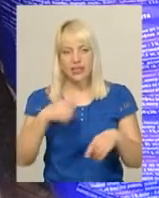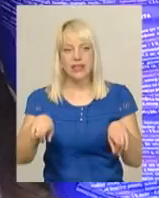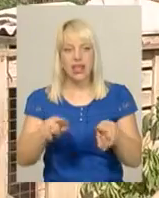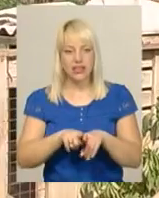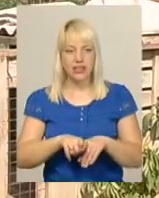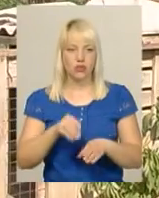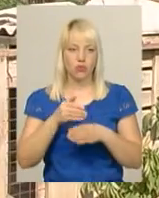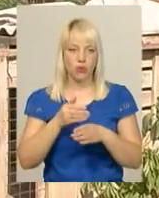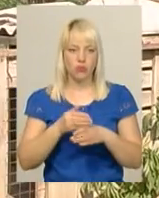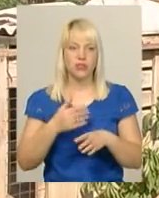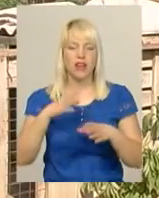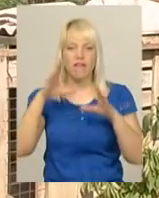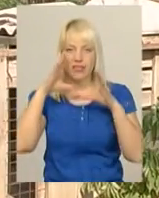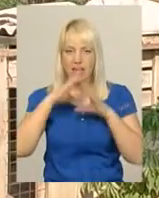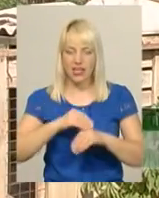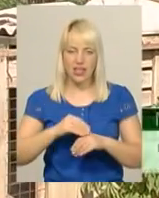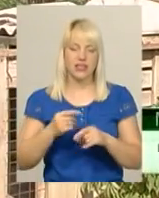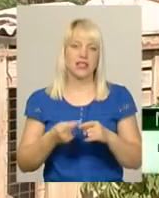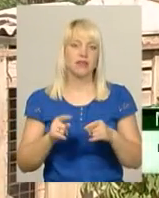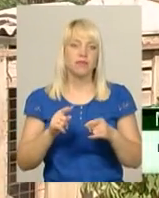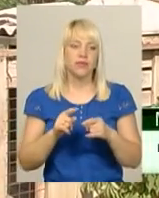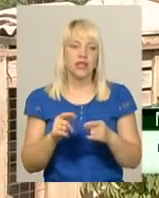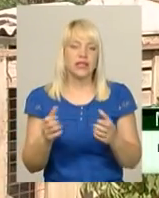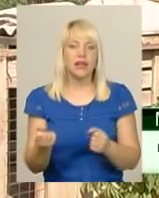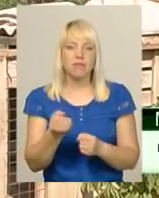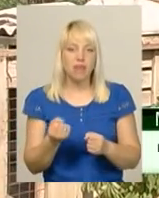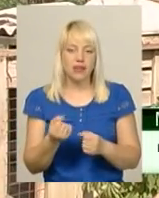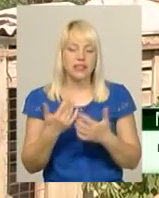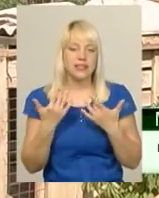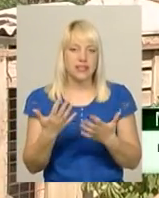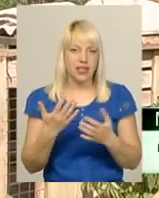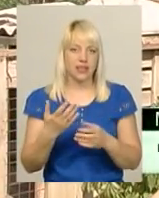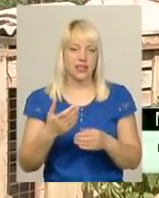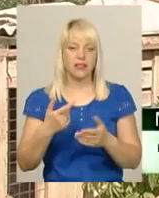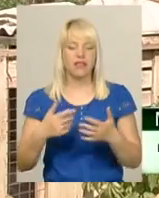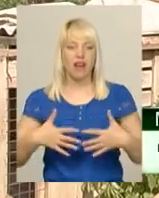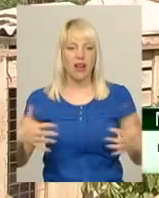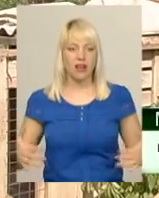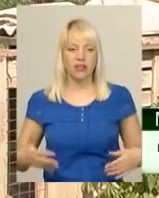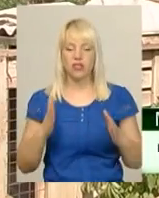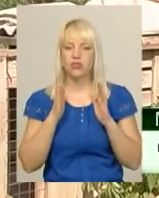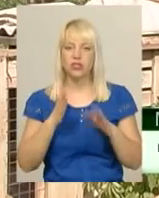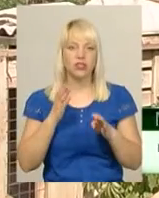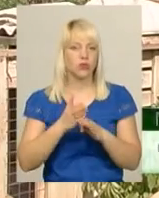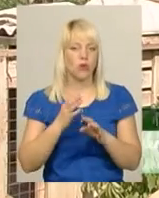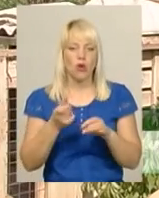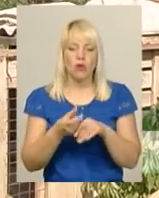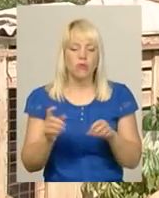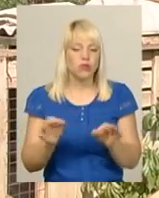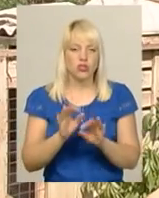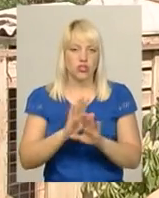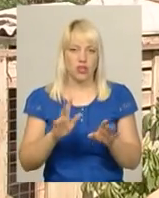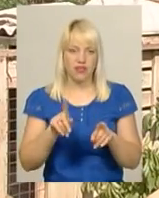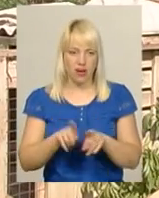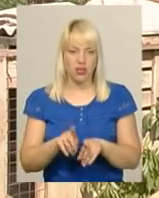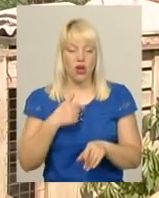безхатьок. Тільки допомога, більше ніяк. Люди допомагають, перевозять, бо самі ми не впораємося. Це дуже важко. У мене